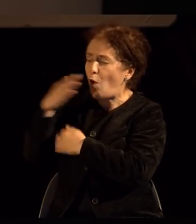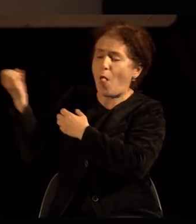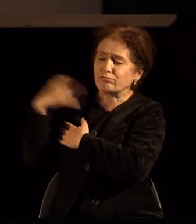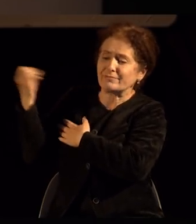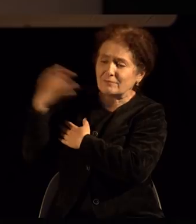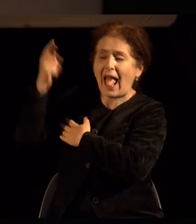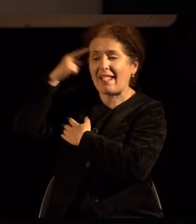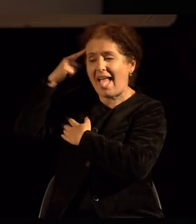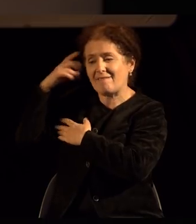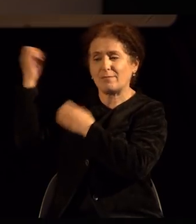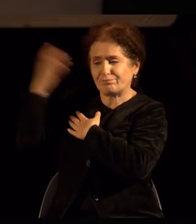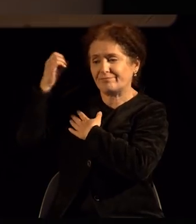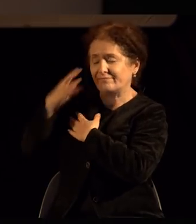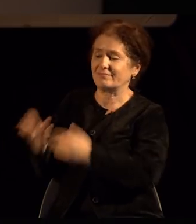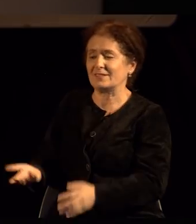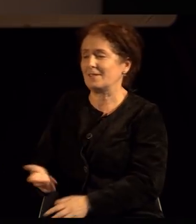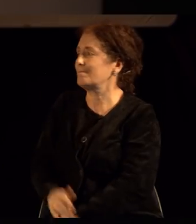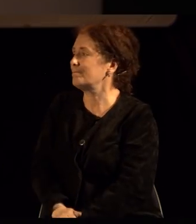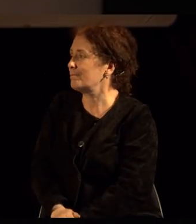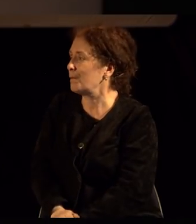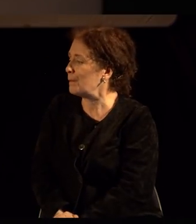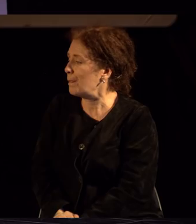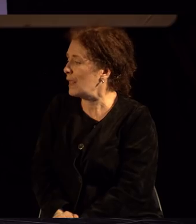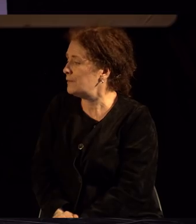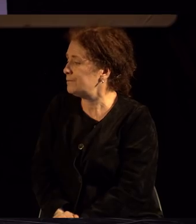шо можам или не морам да си ги ставам